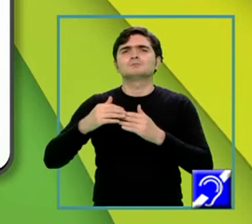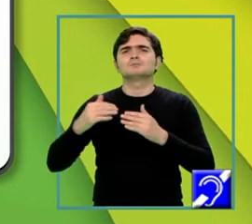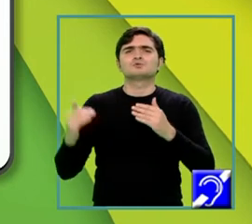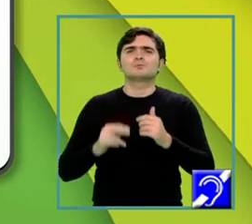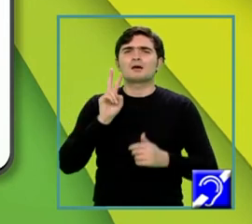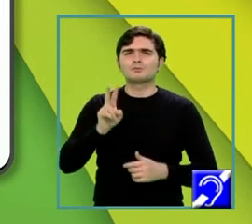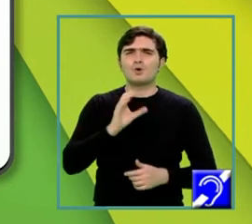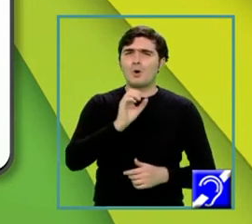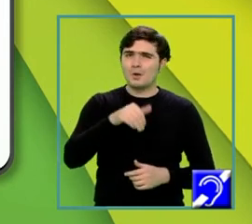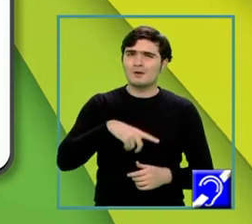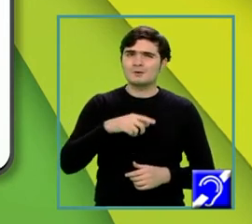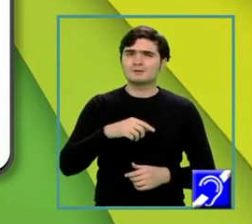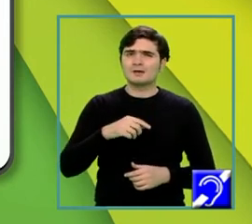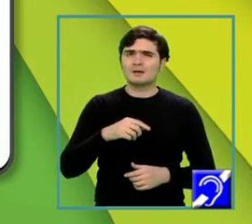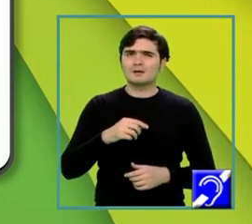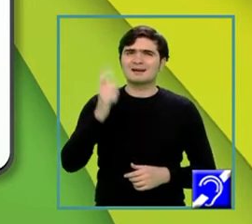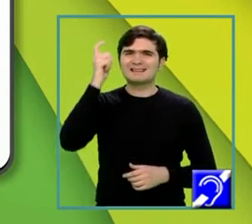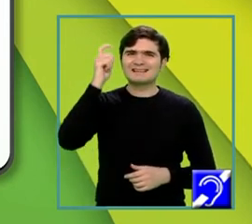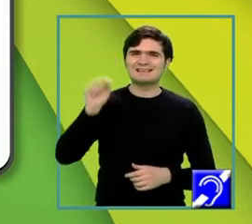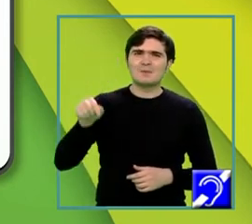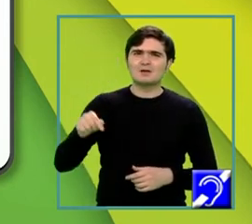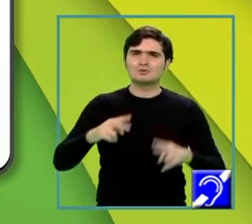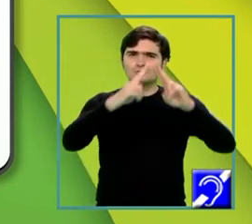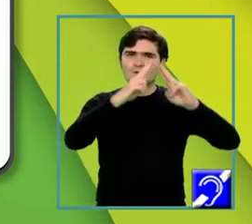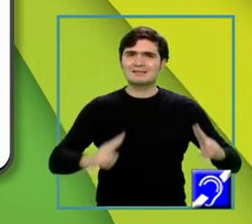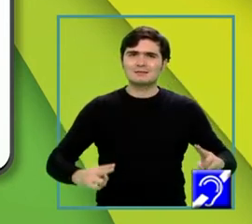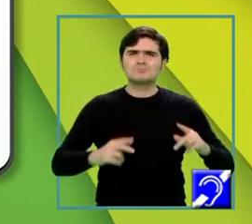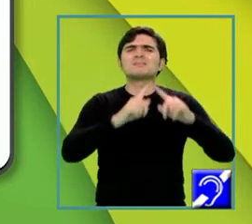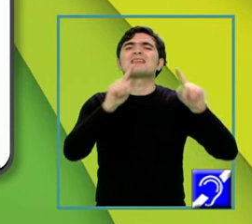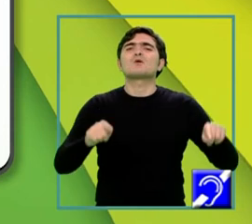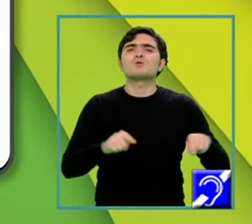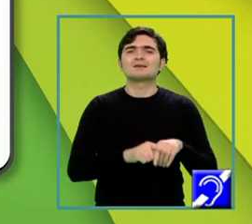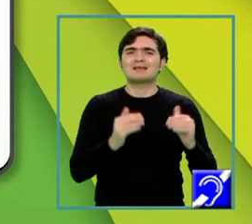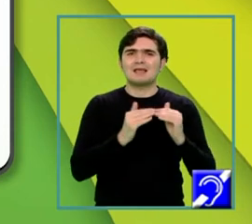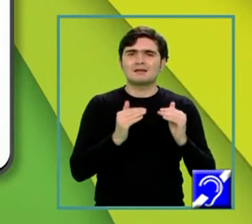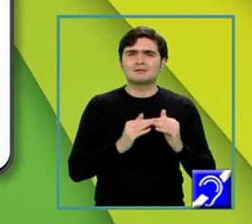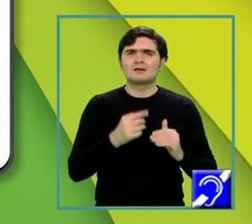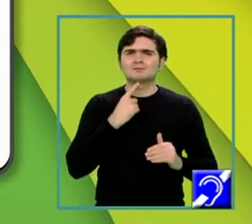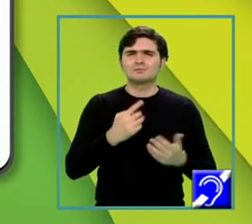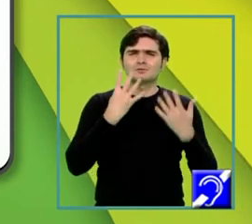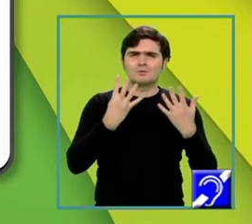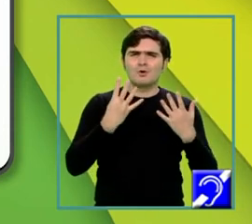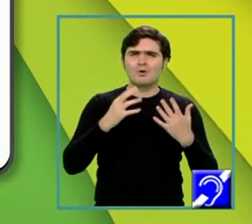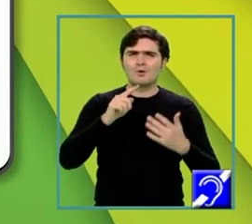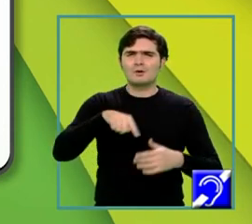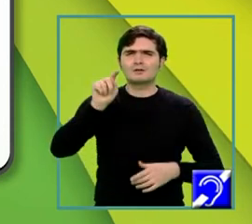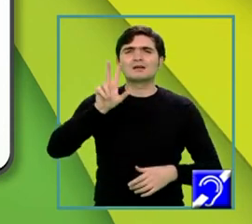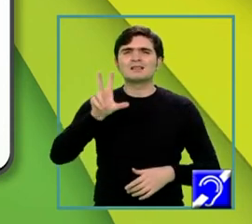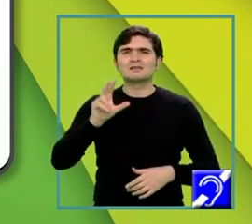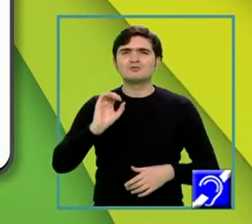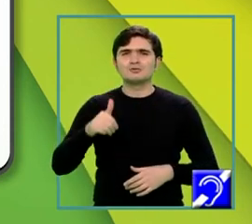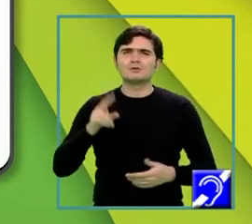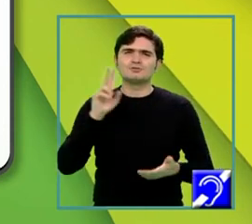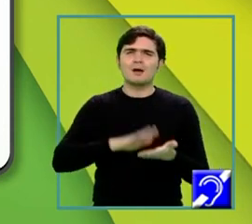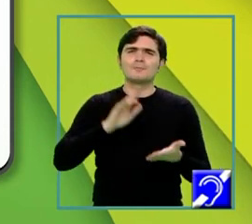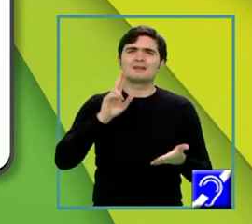latura radical din 3 pe 2, adică este înălțimea unui astfel de triunghi echilateral, egal mai departe cu 9 radical din 3 centimetri. Și aplicăm termenului